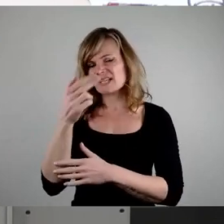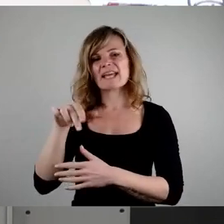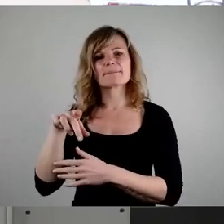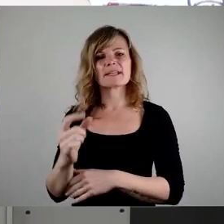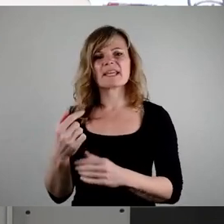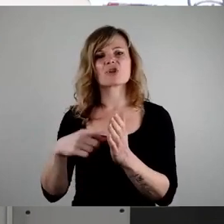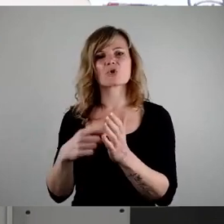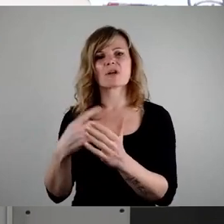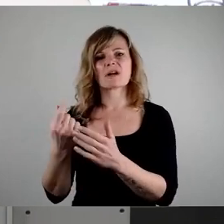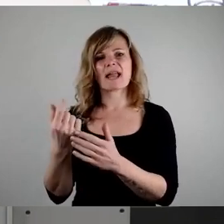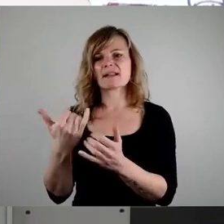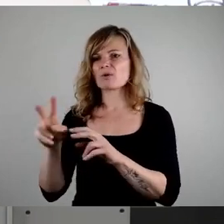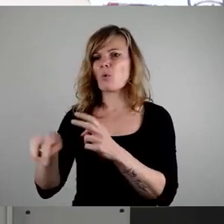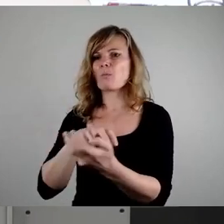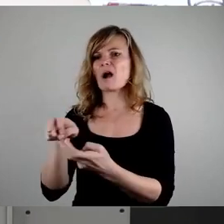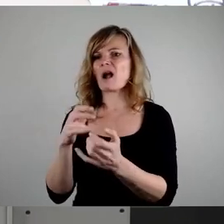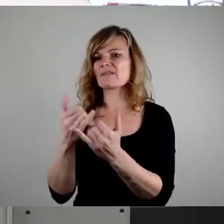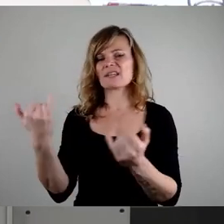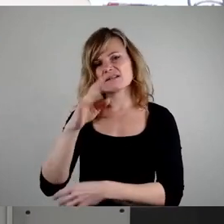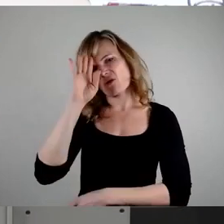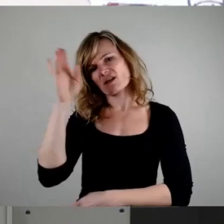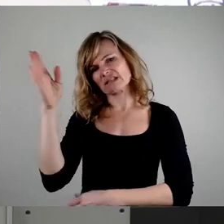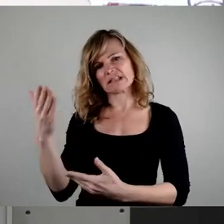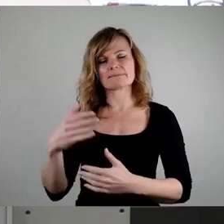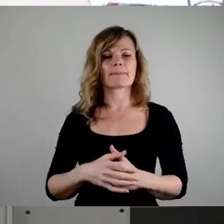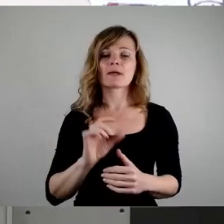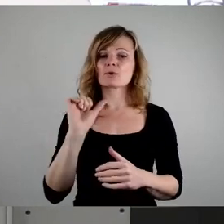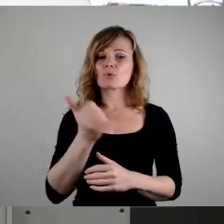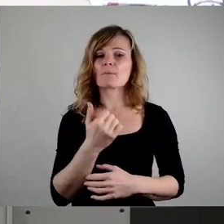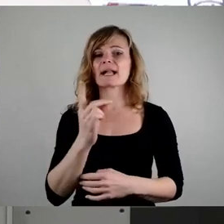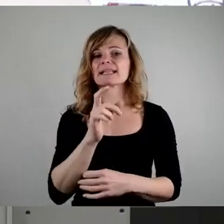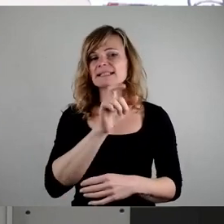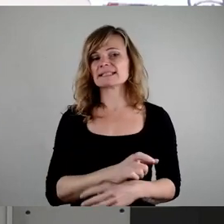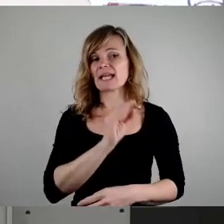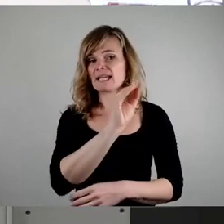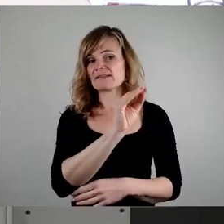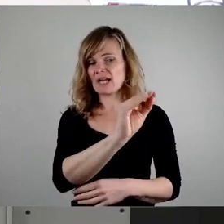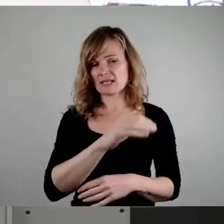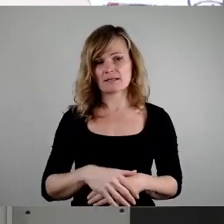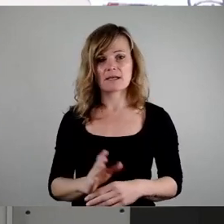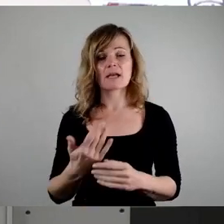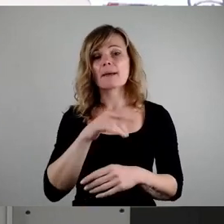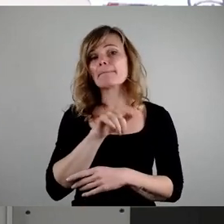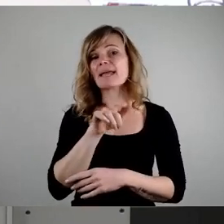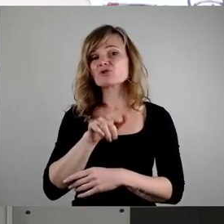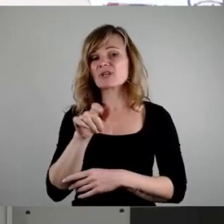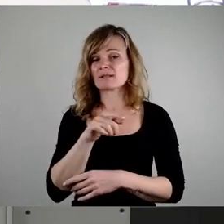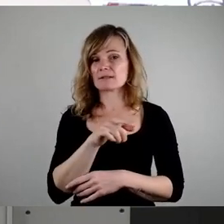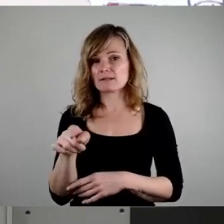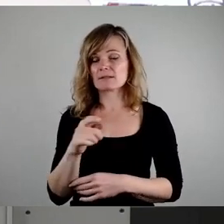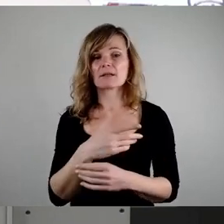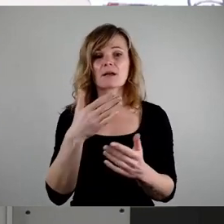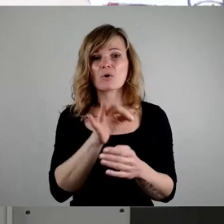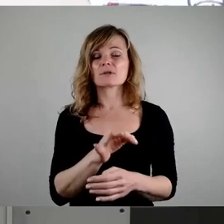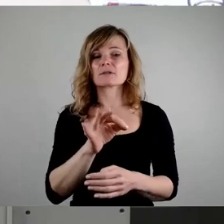irrsinnig. Und noch einen kleinen Hinweis an die Dissidenten. Den Ob-Menschen, den sie reingeschrieben haben, den gibt es nicht.